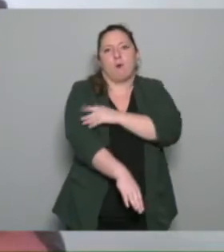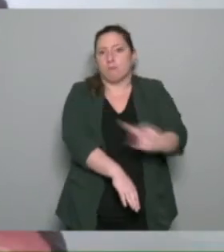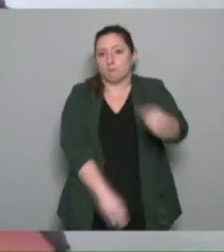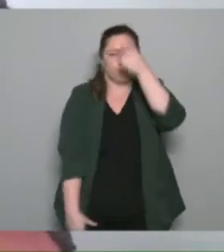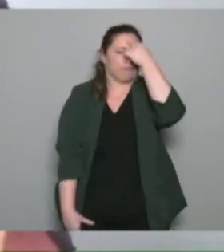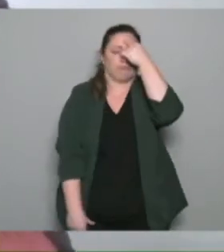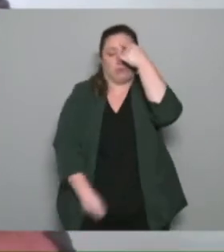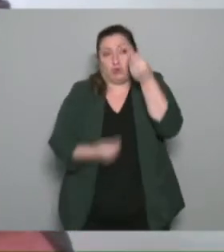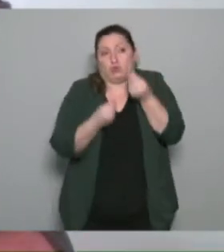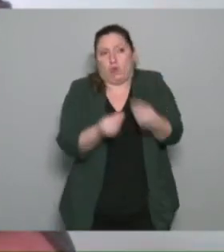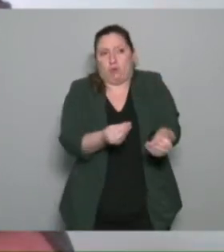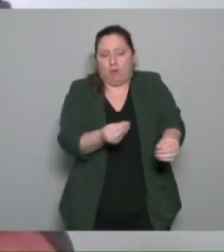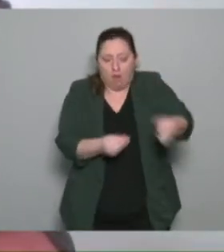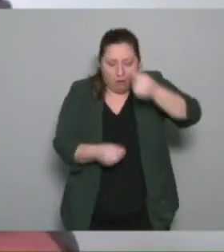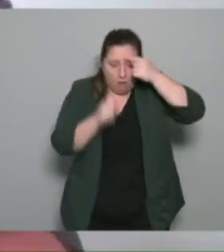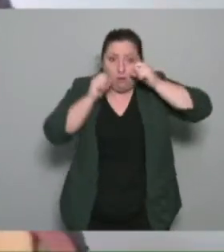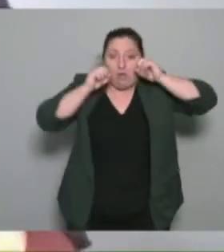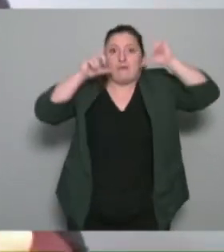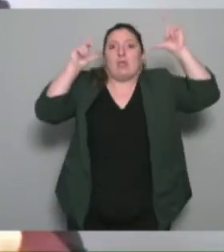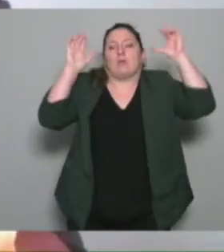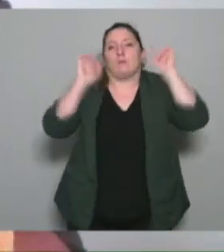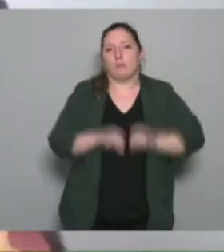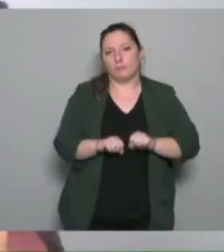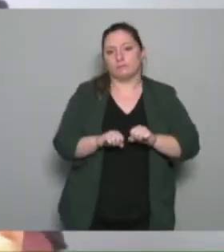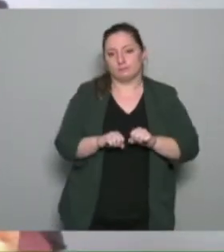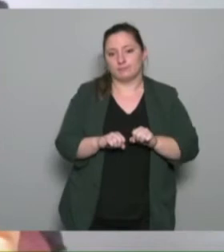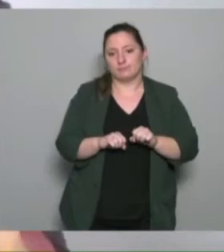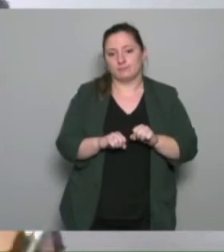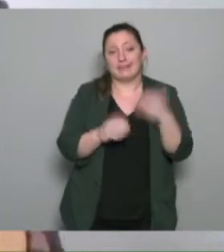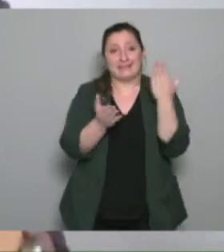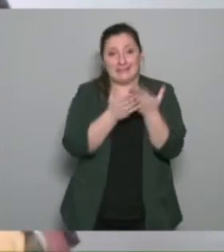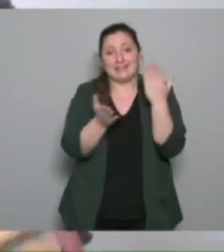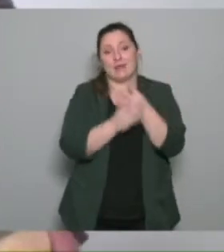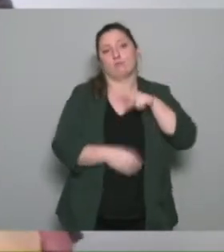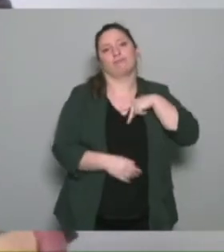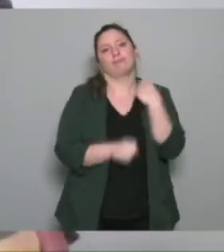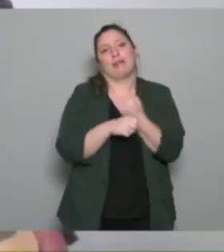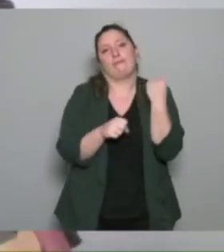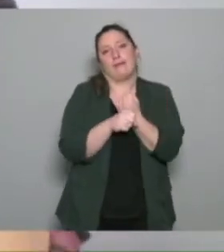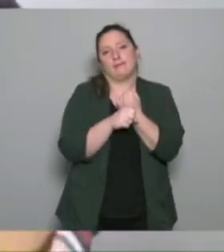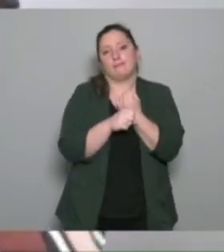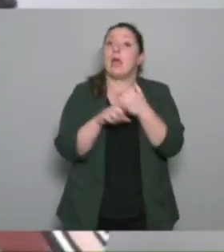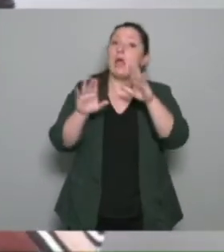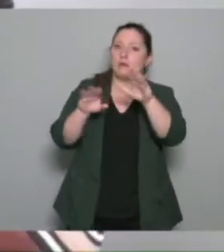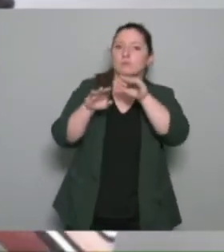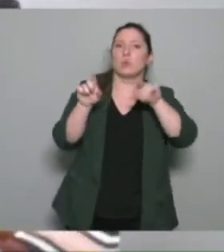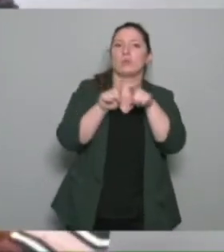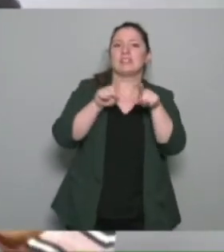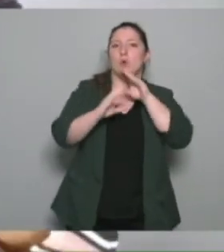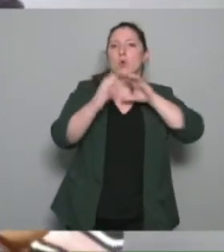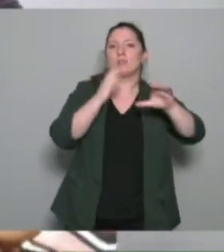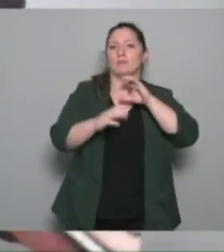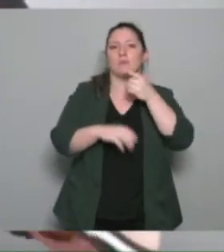il est là le grand travail mais aussi communication pas seulement entre